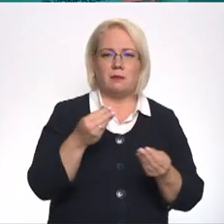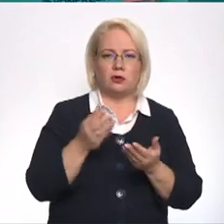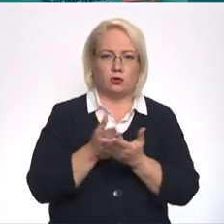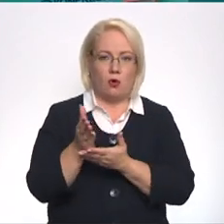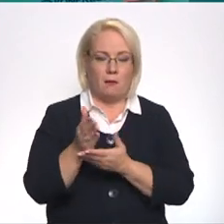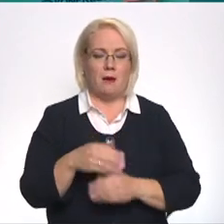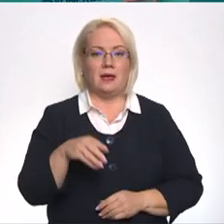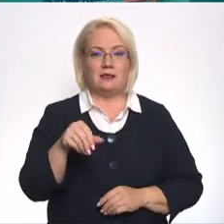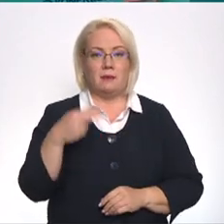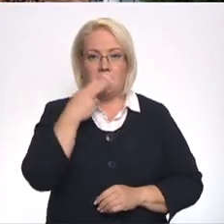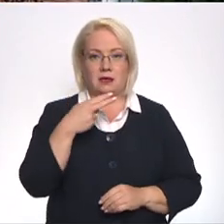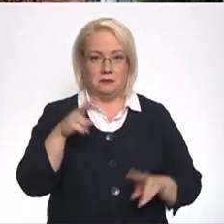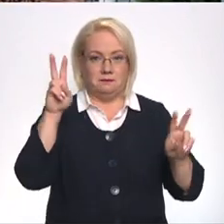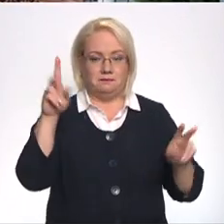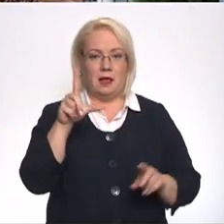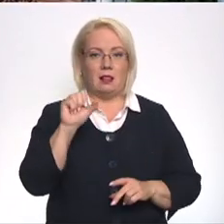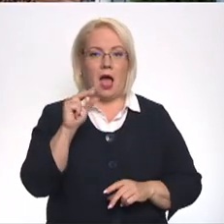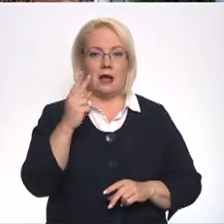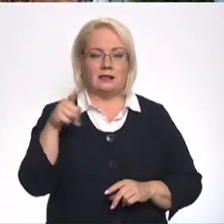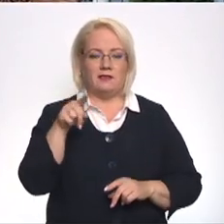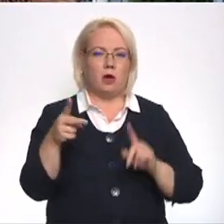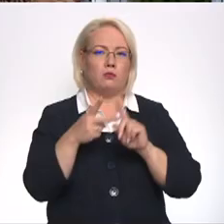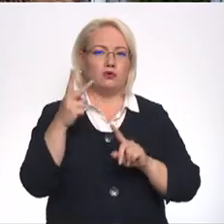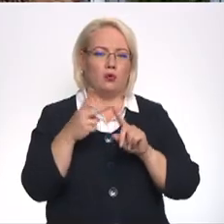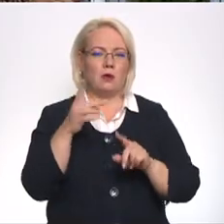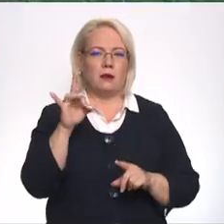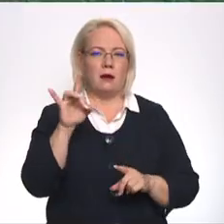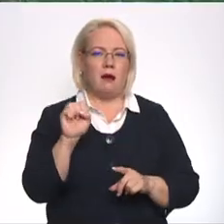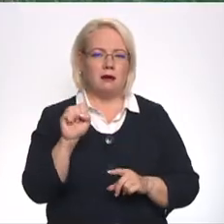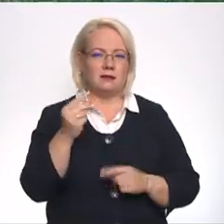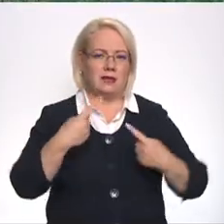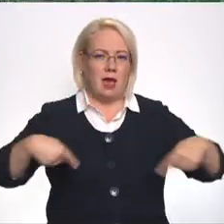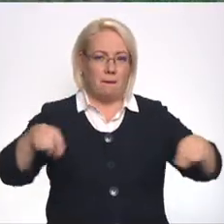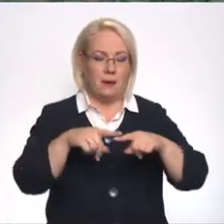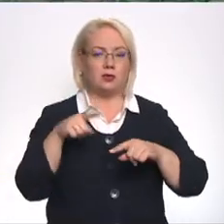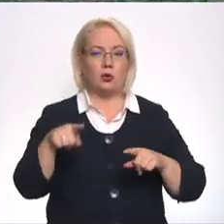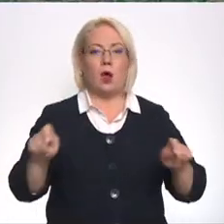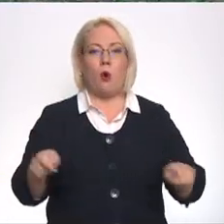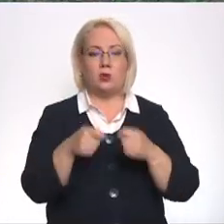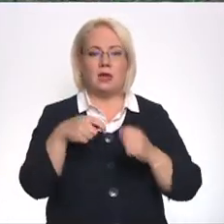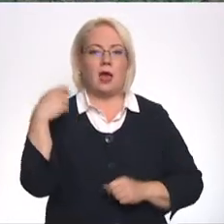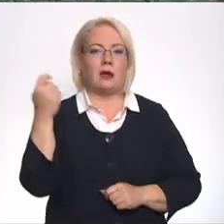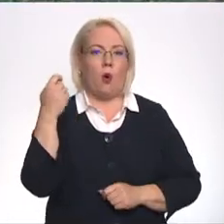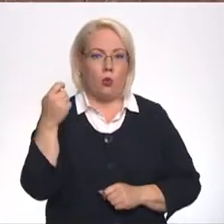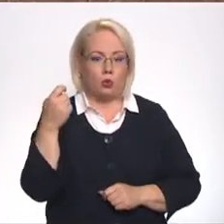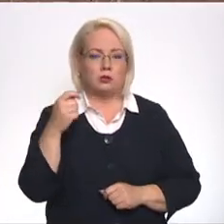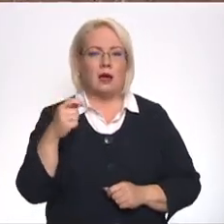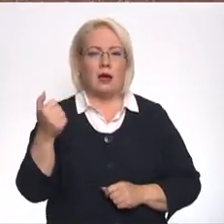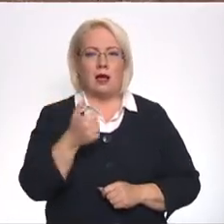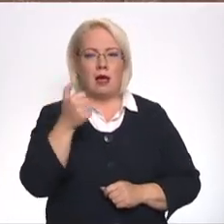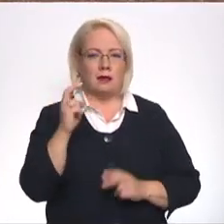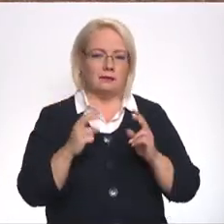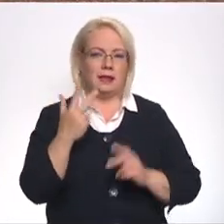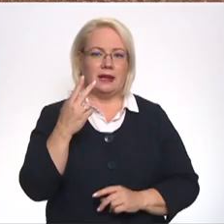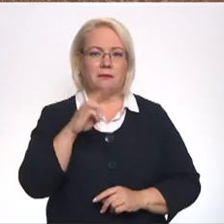Zemnieku saimniecība Lazdiņa apsēmnieko pusotru tūkstotu hektāru zemju, kur pamatā tiek audzēti graudaugi, gadā saržojot ap trīs